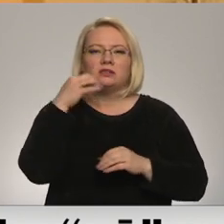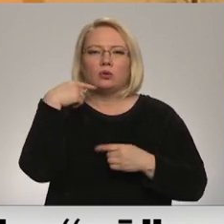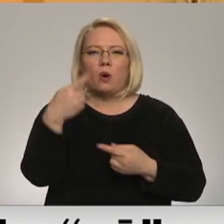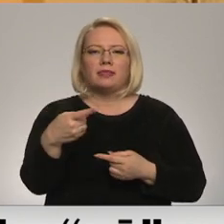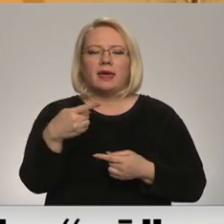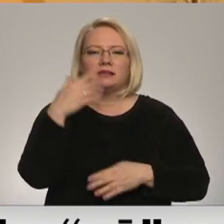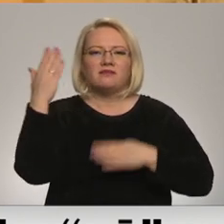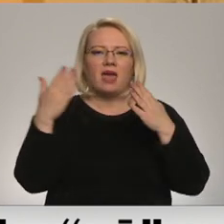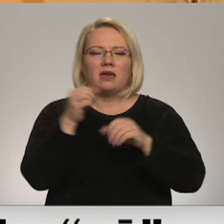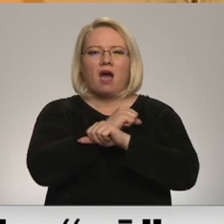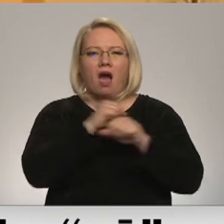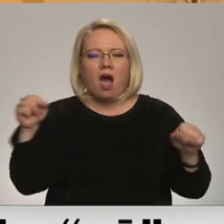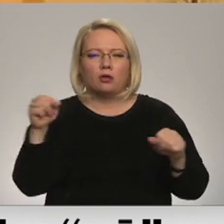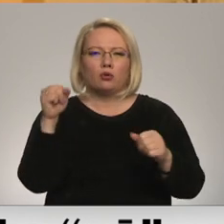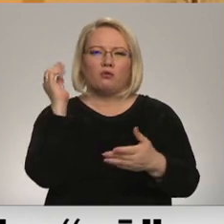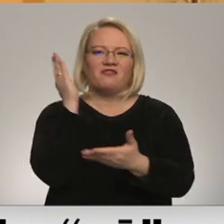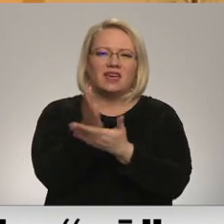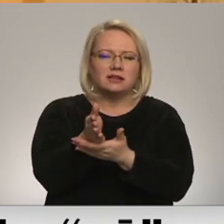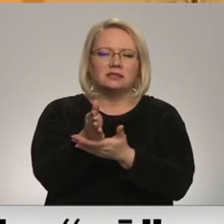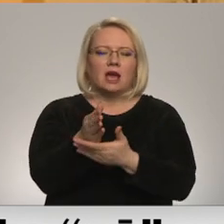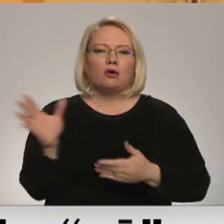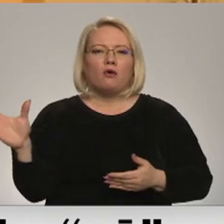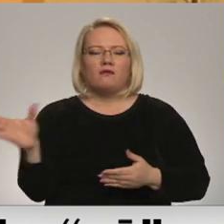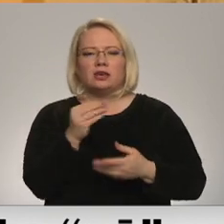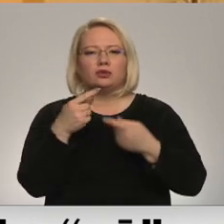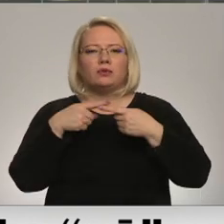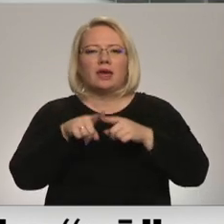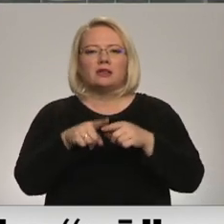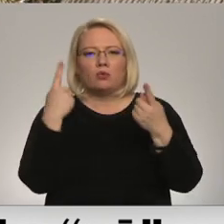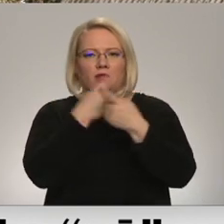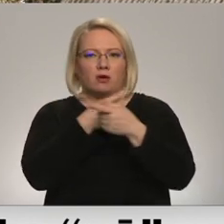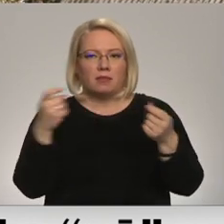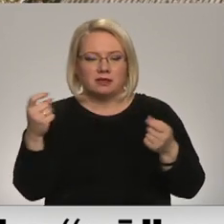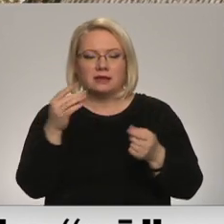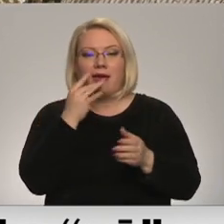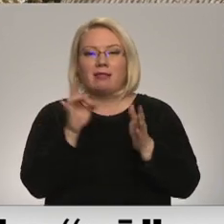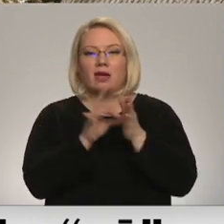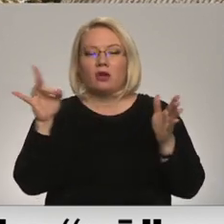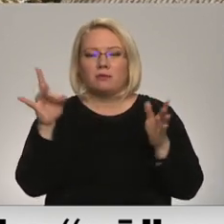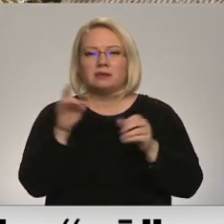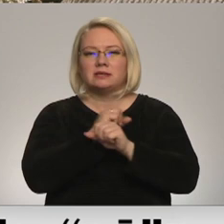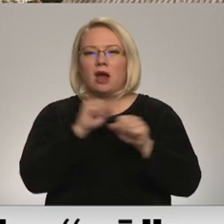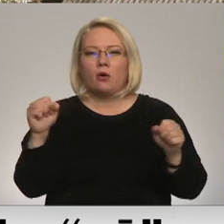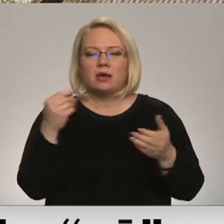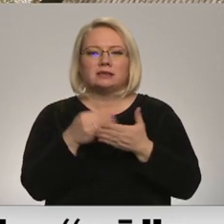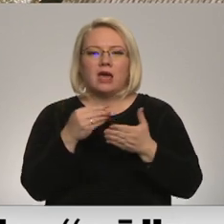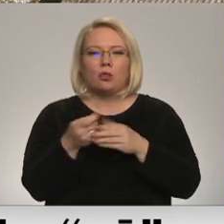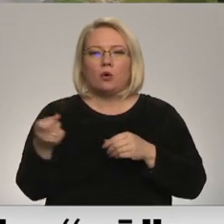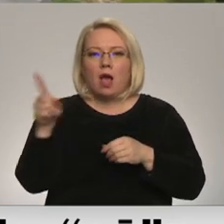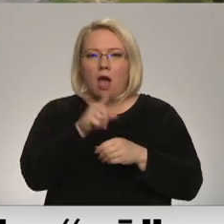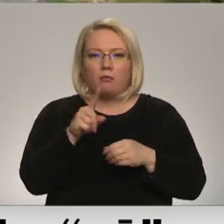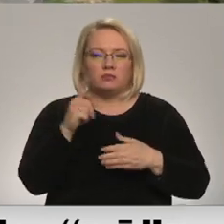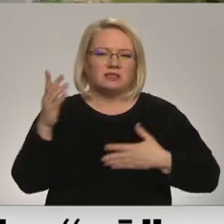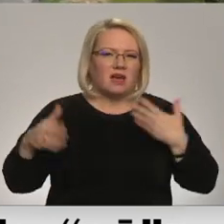ātrumu, vēja virzienas un viss nepieciešamo tehnisko informāciju. Elektroenerģijas straujies cenu kāpums pēdējā laikā